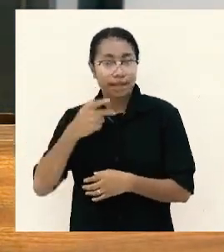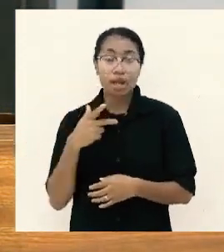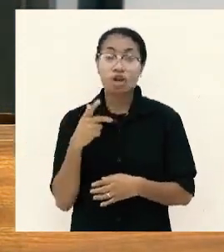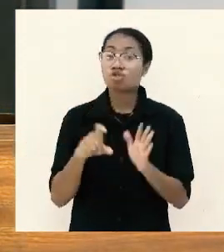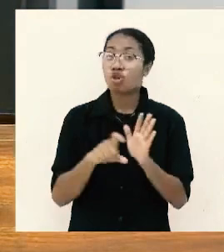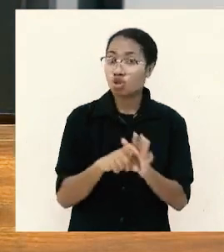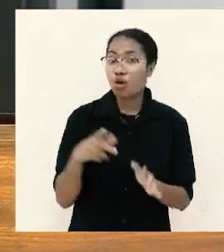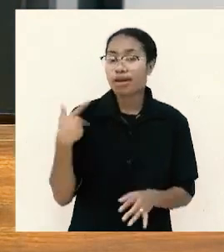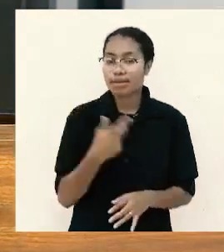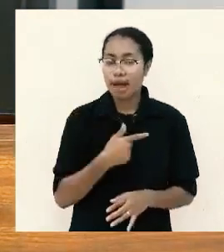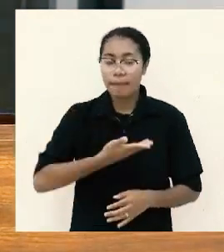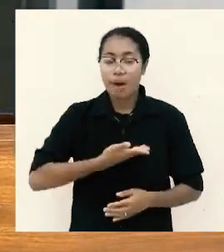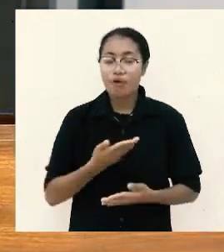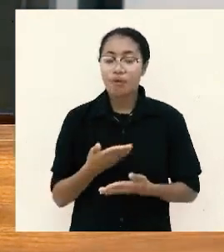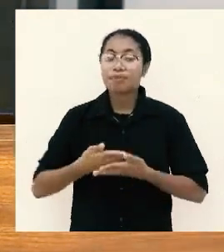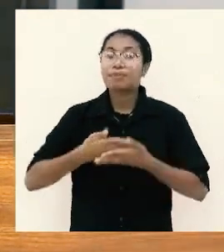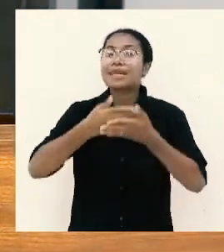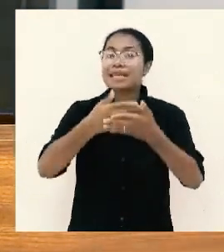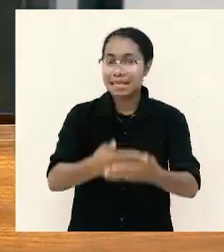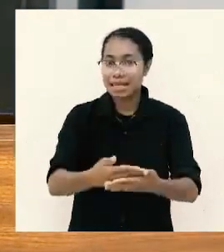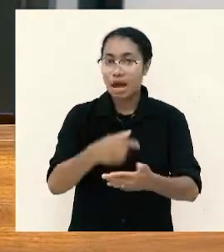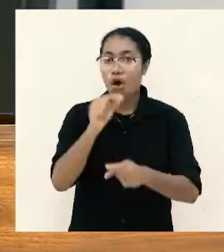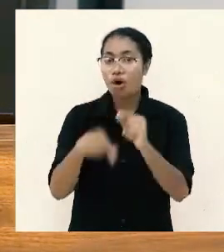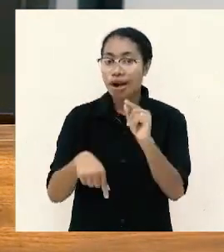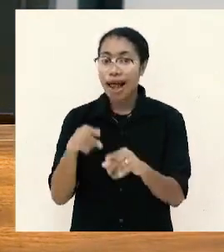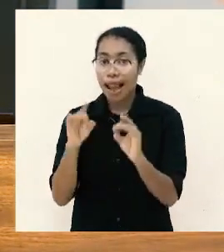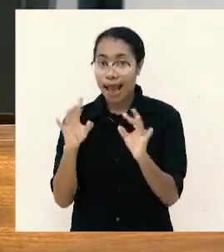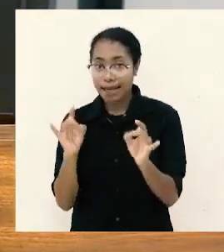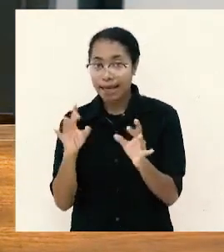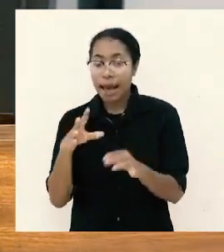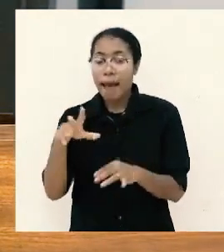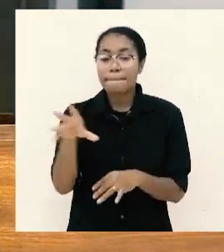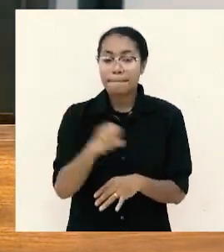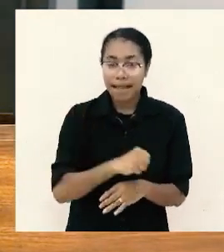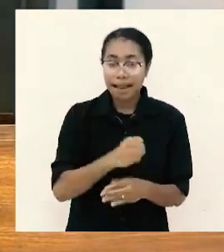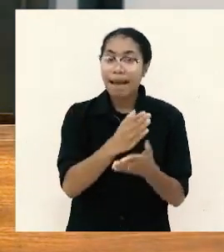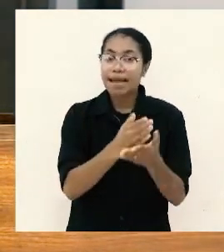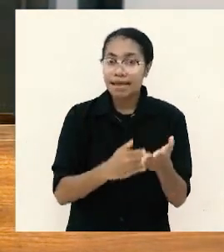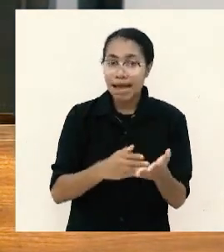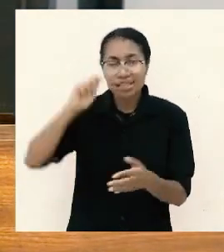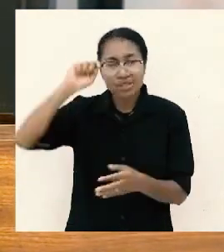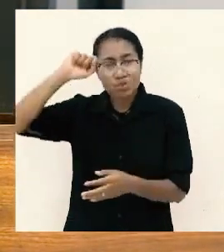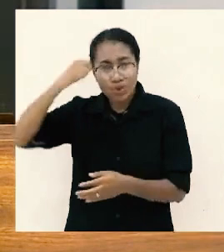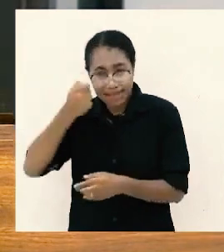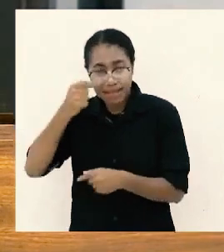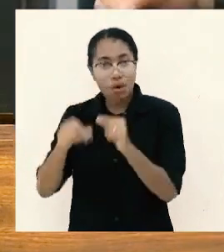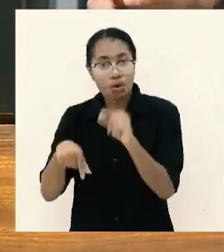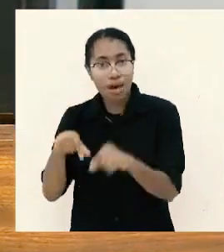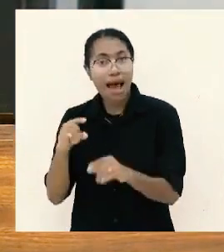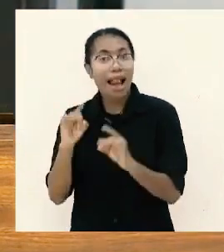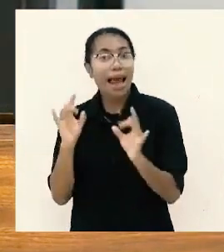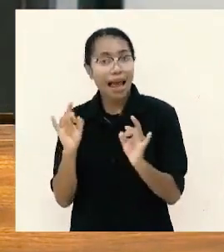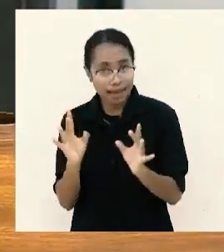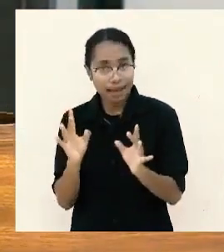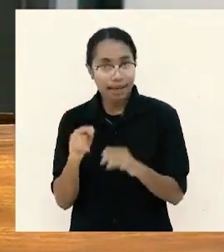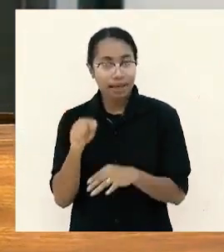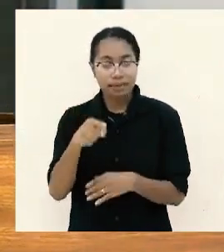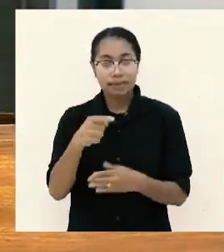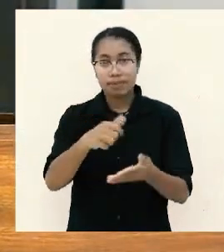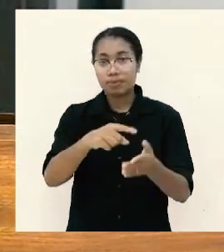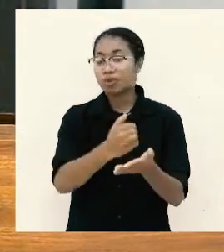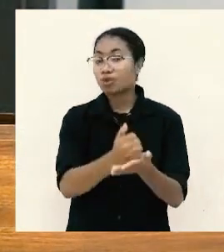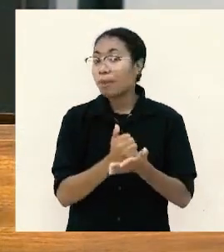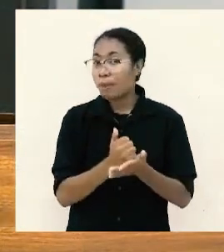mengambil bagian dari kesusahan orang dan itu membawa efek positif kepada orang yang